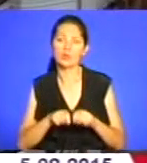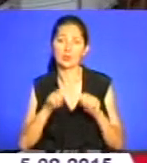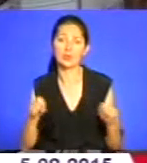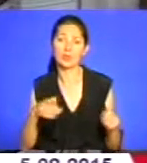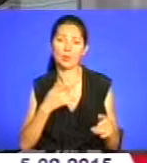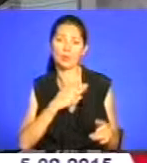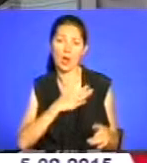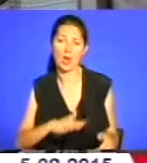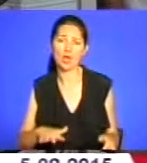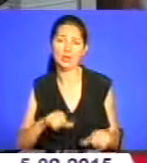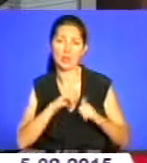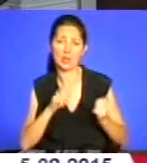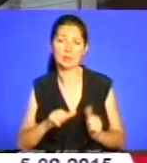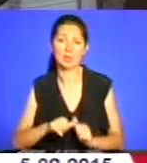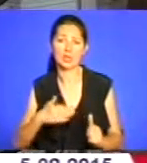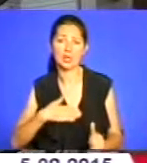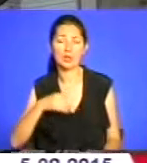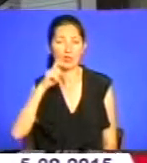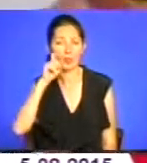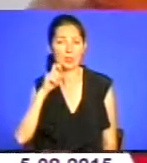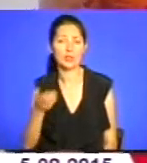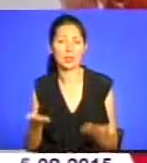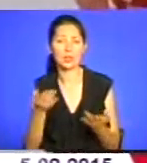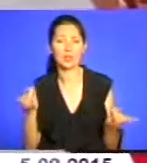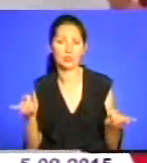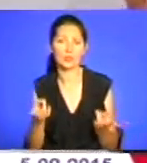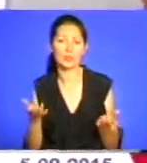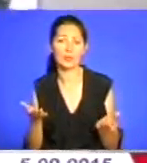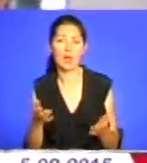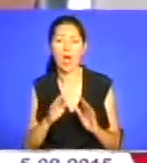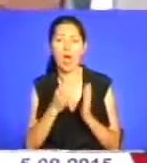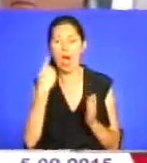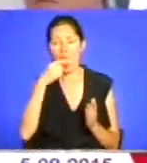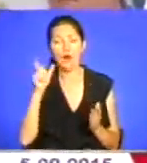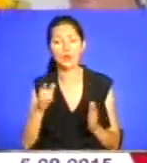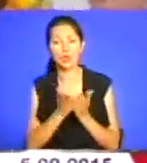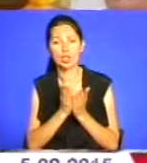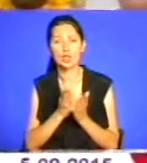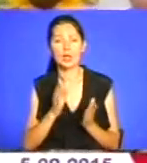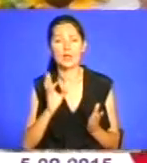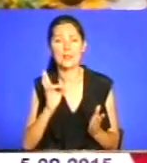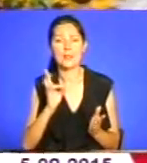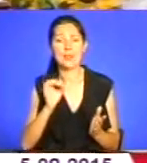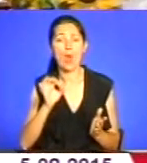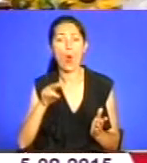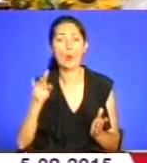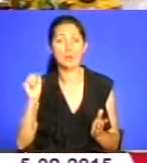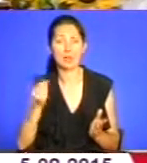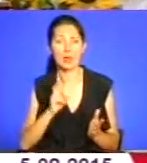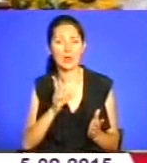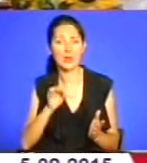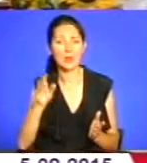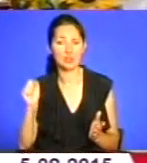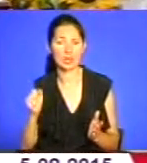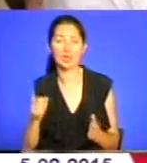ті, які загинули на Майдані, коли пролилася кров наших молодих громадян. І тому